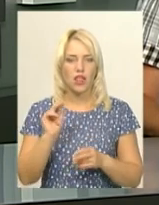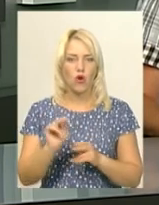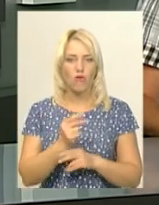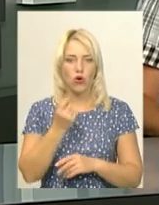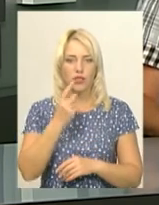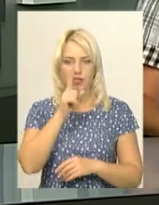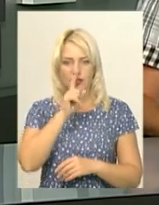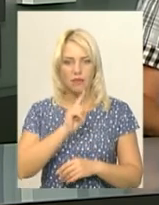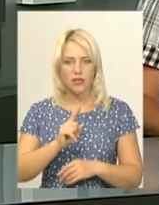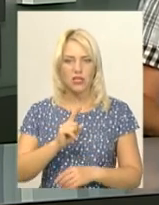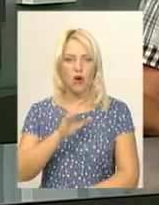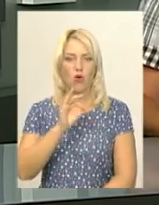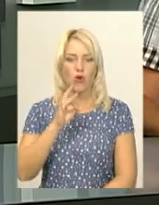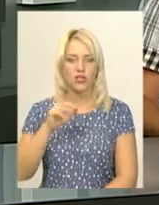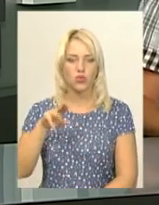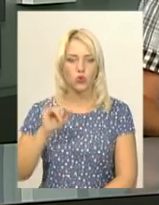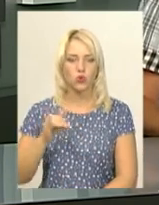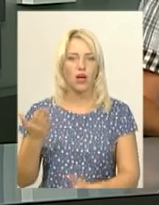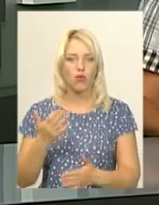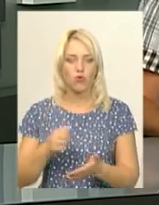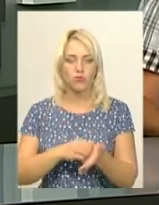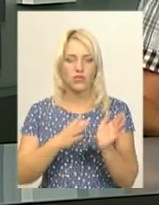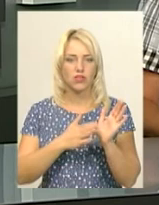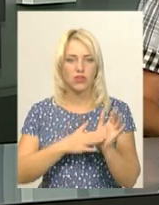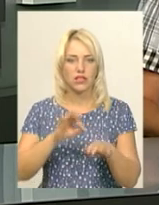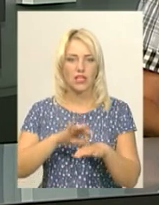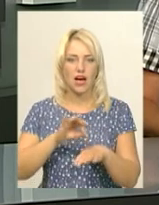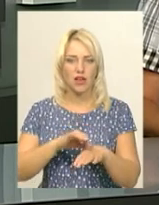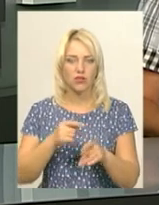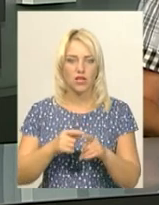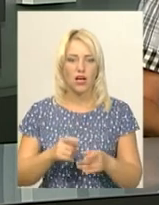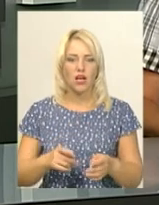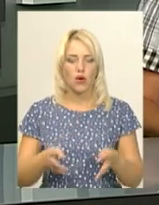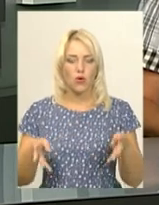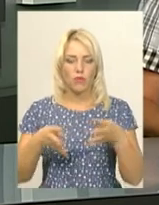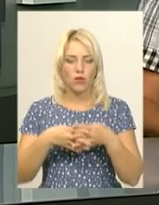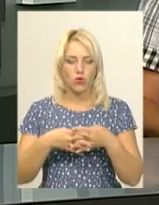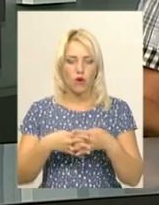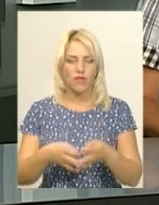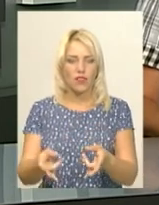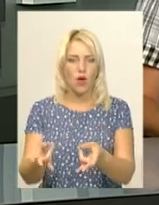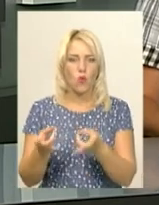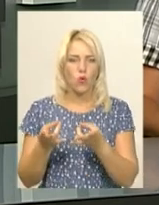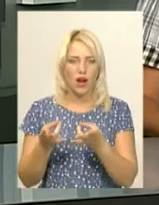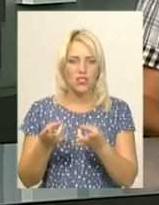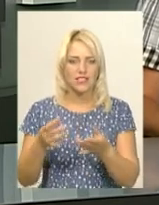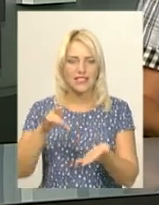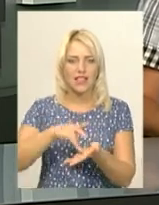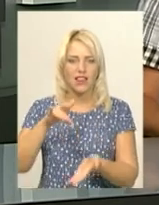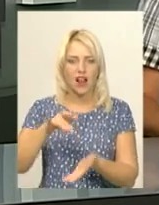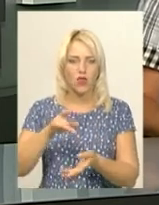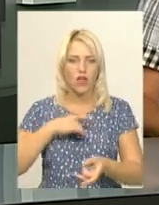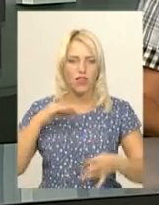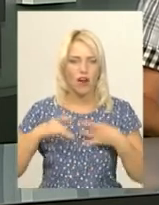-місячному хмельничанину Оресту, якому встановили діагноз «Комбіноване ураження центральної нервової системи» збирали вчора.